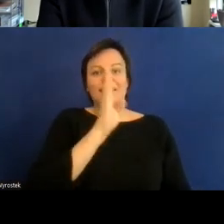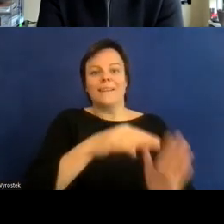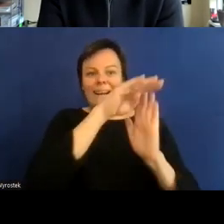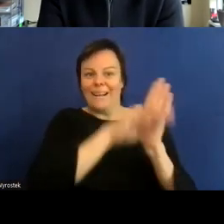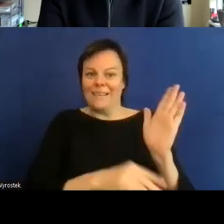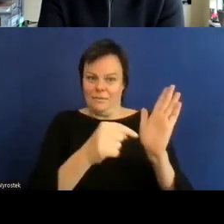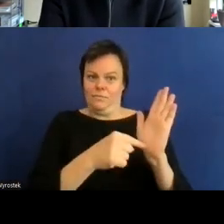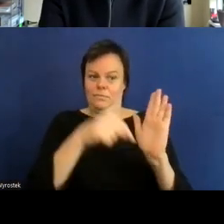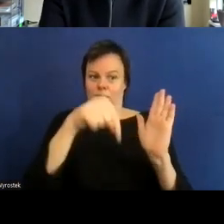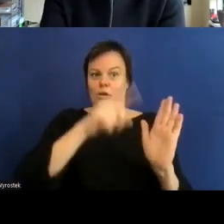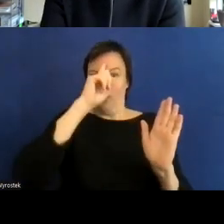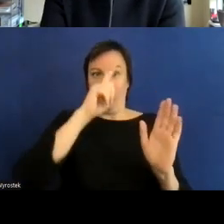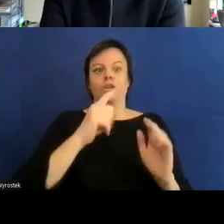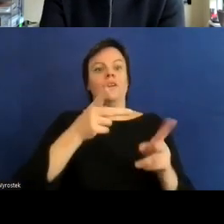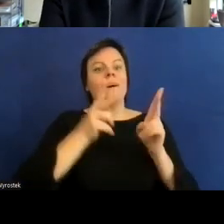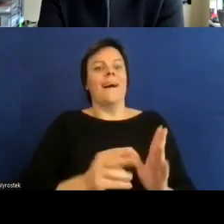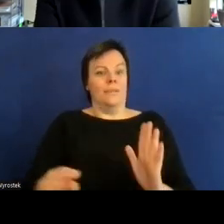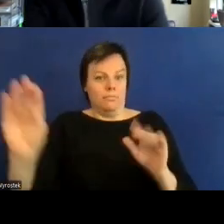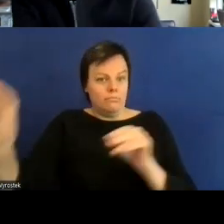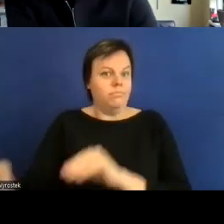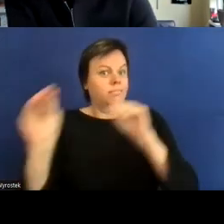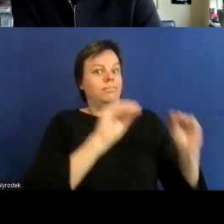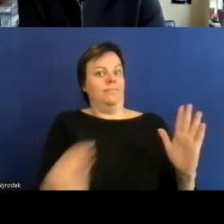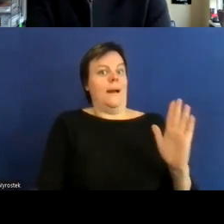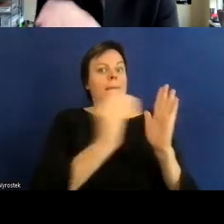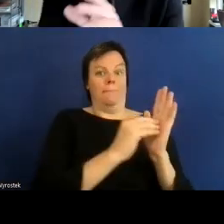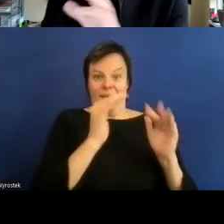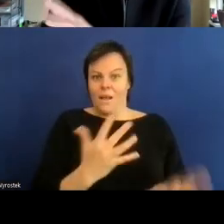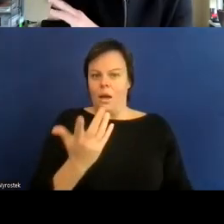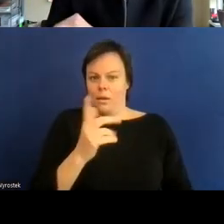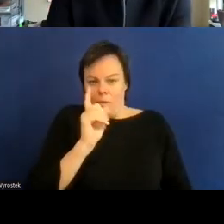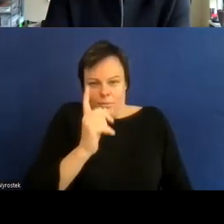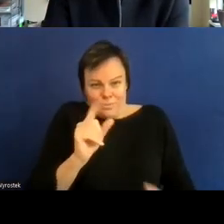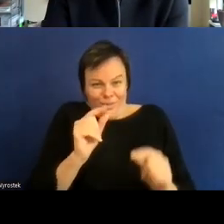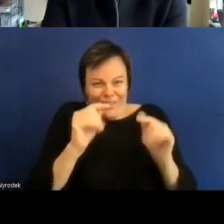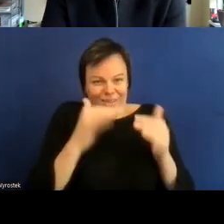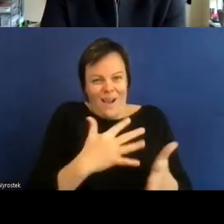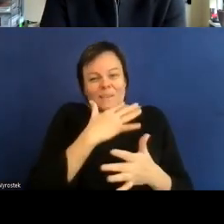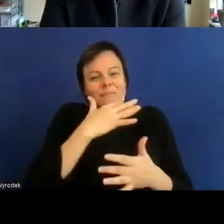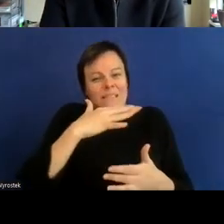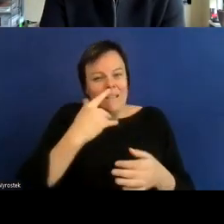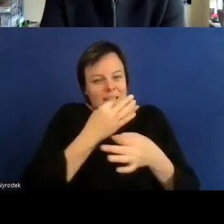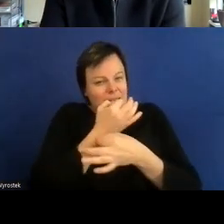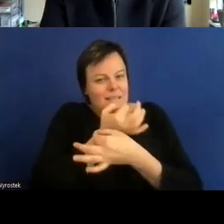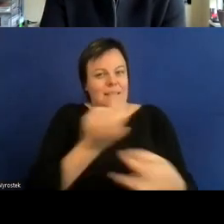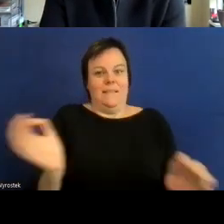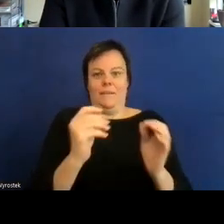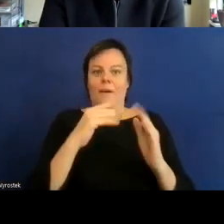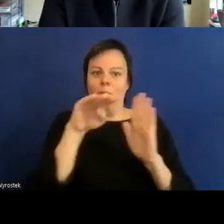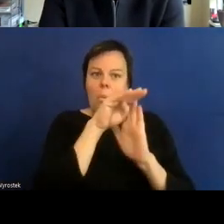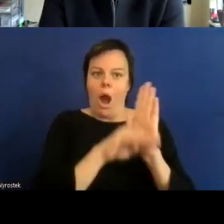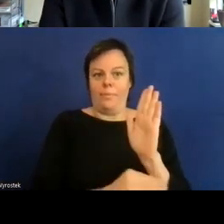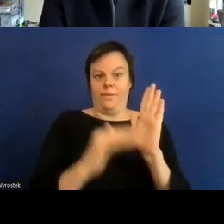eben sehr genaue vorgaben machen und das vor allem im bereich der digitalen barrierefreiheit